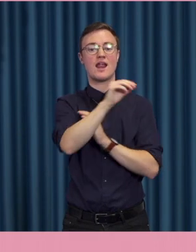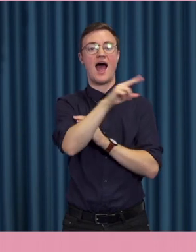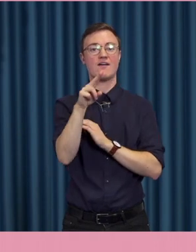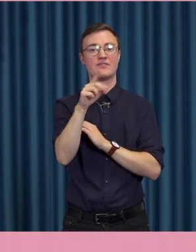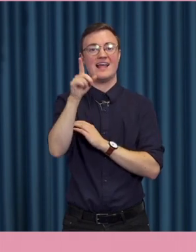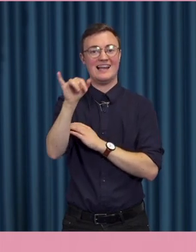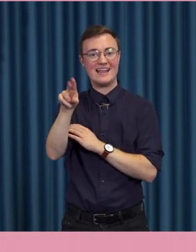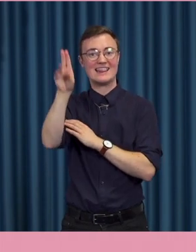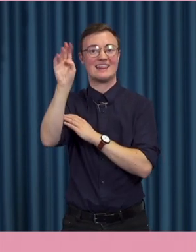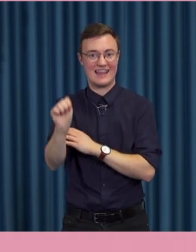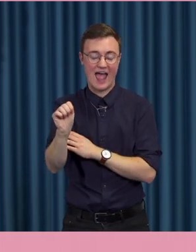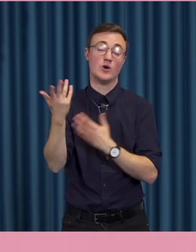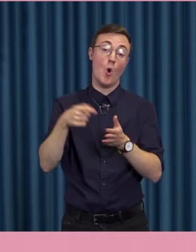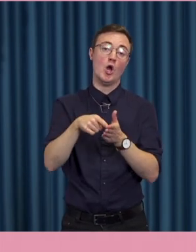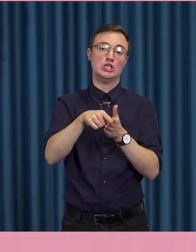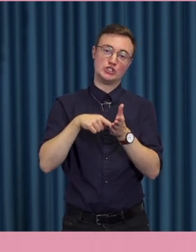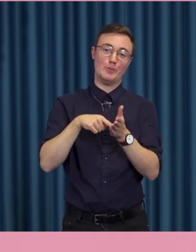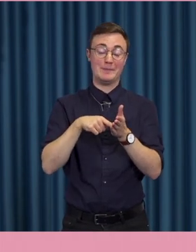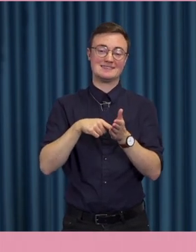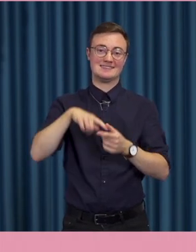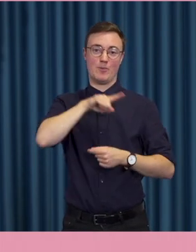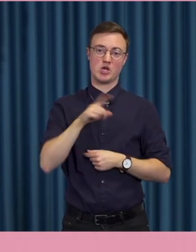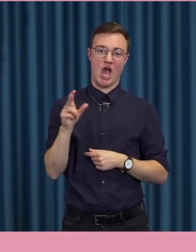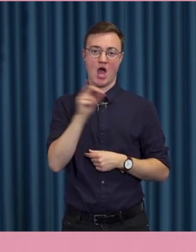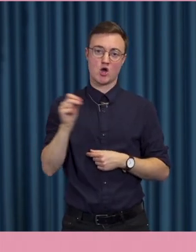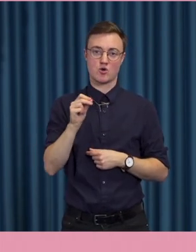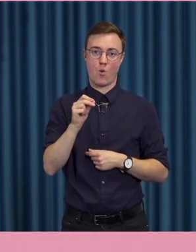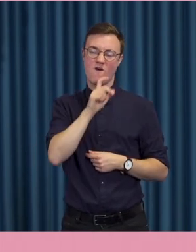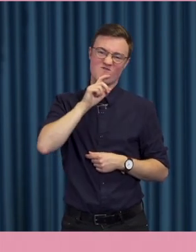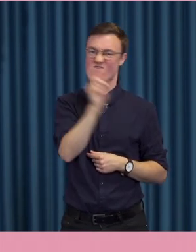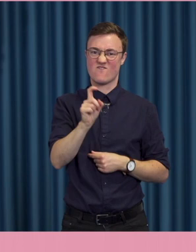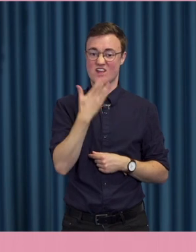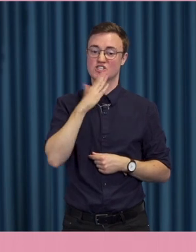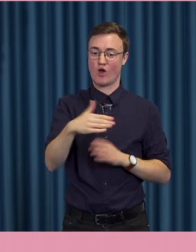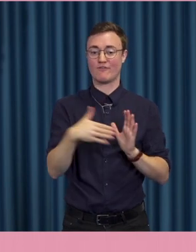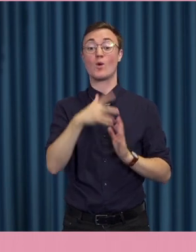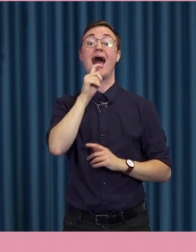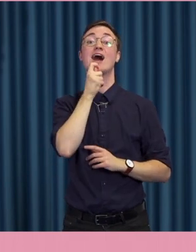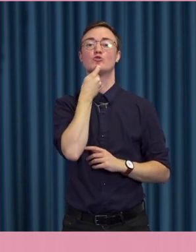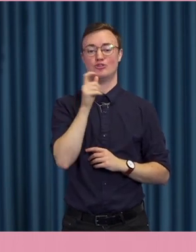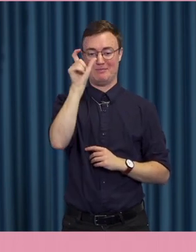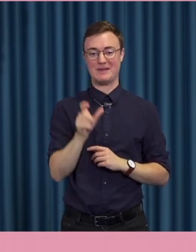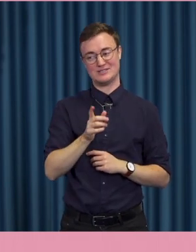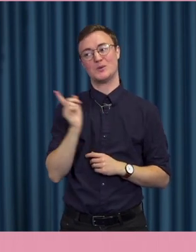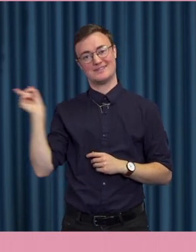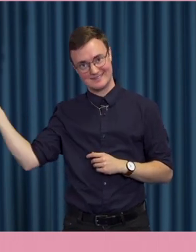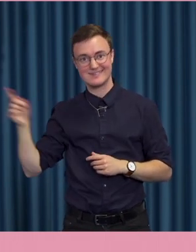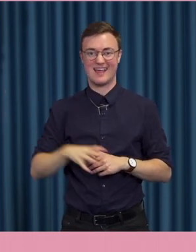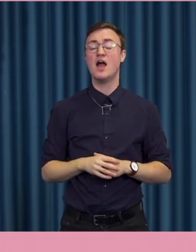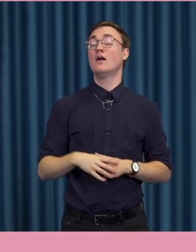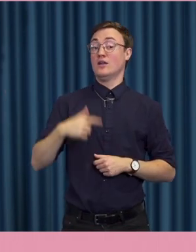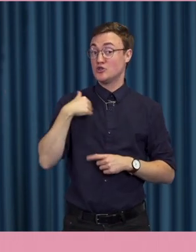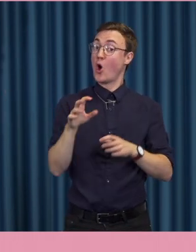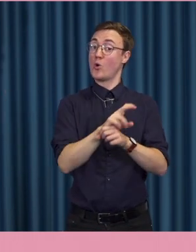och med ett karaktäristiskt och väldigt rått svar från en anonym twitterer. Som i och för sig när jag